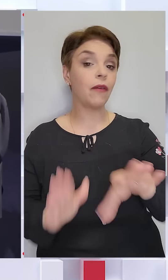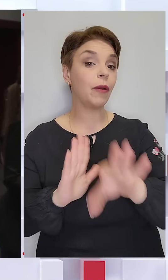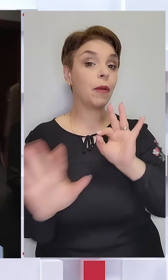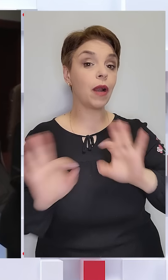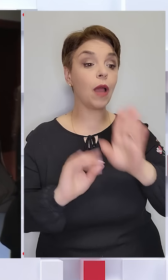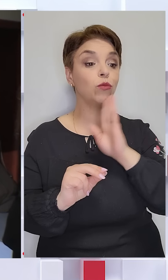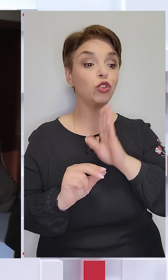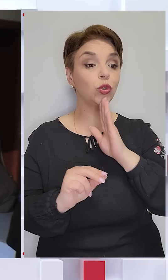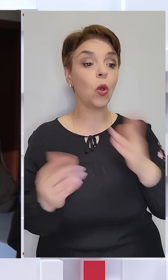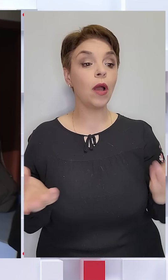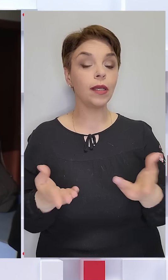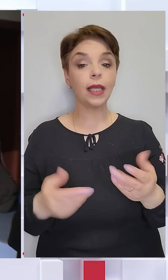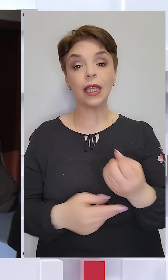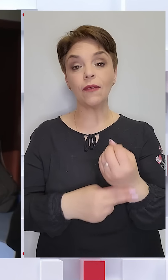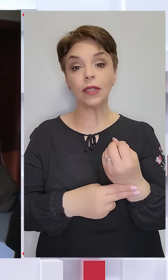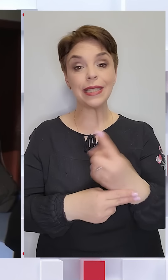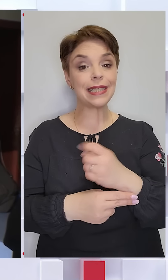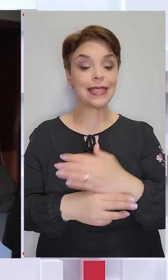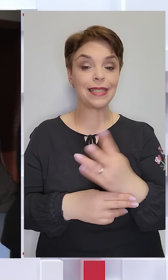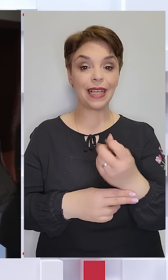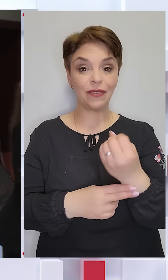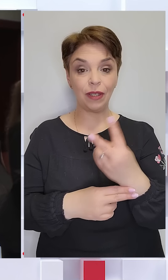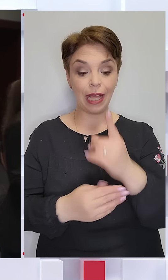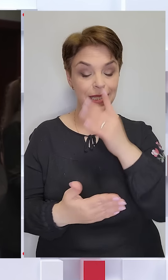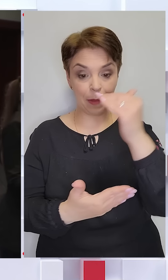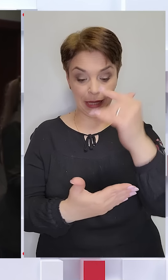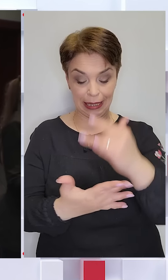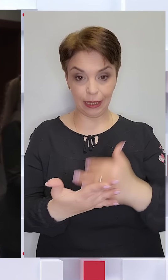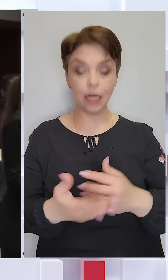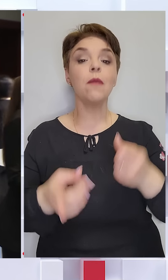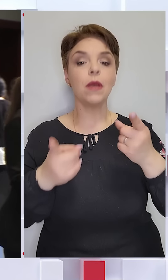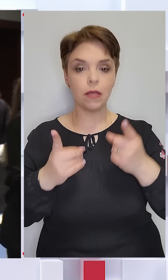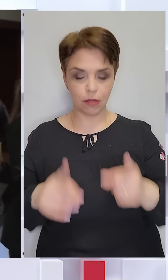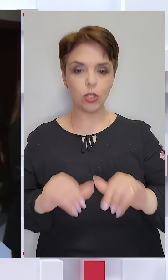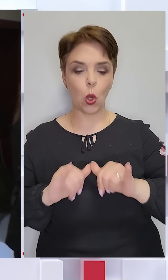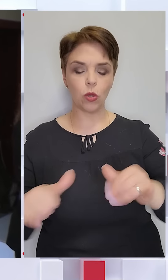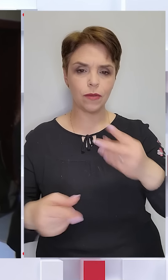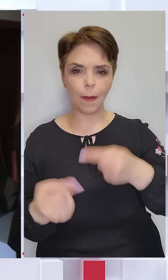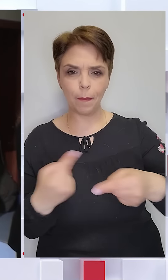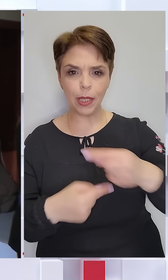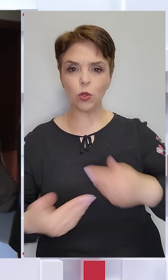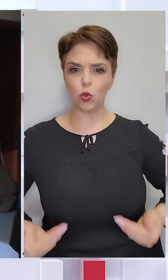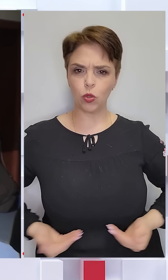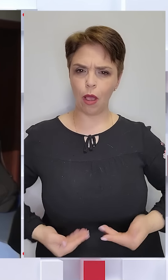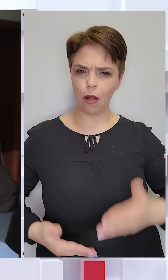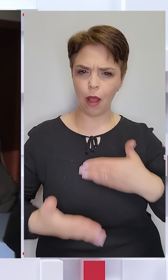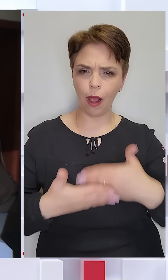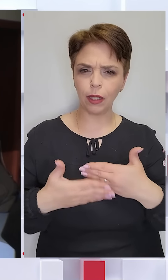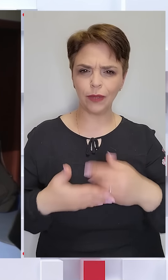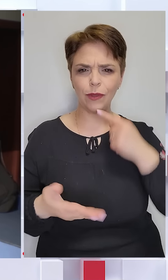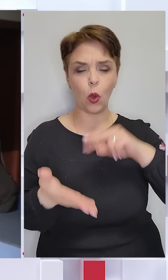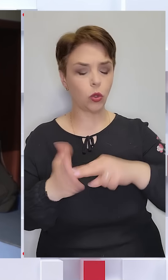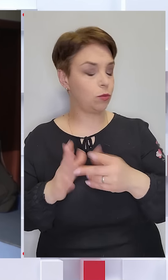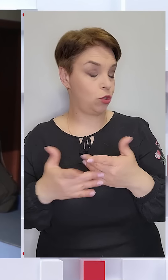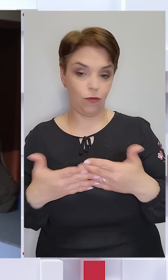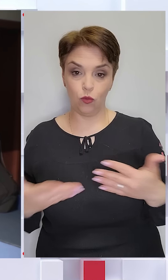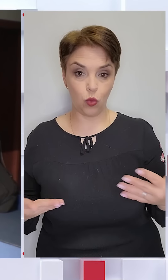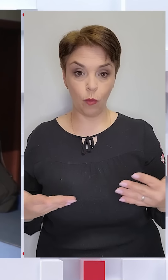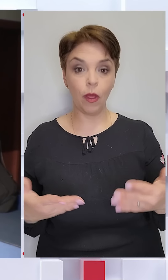жінок, які за 12 критеріям дійсно розвивають свій бізнес, є соціально активні, екологічні в всьому,